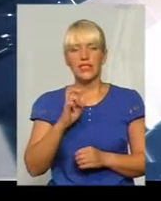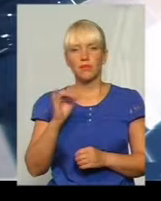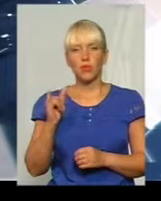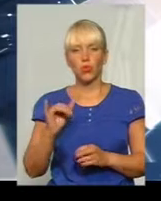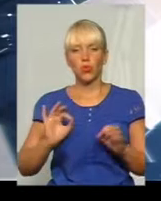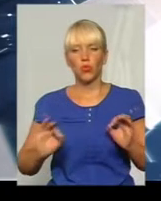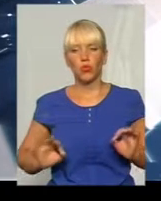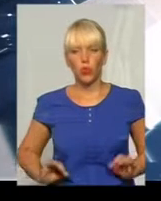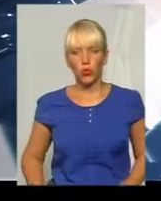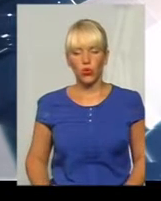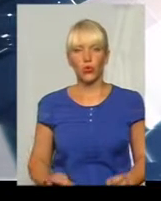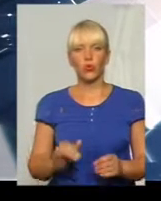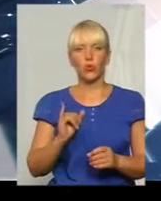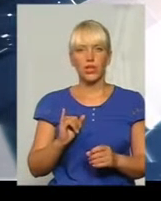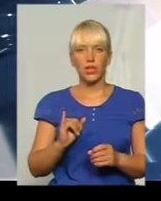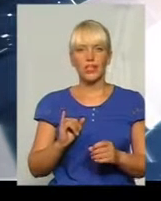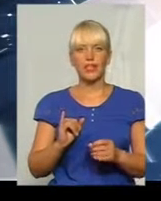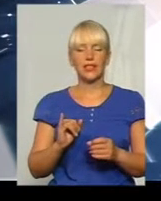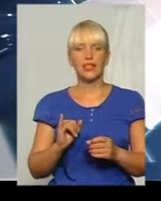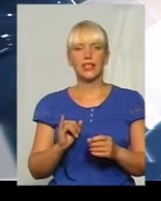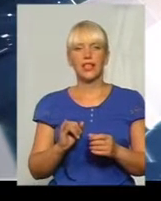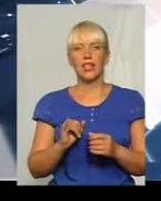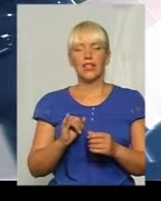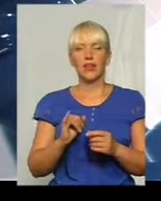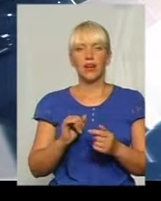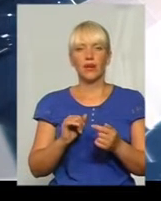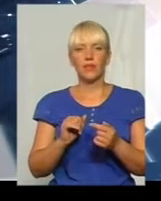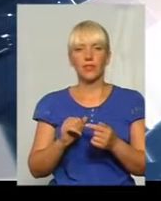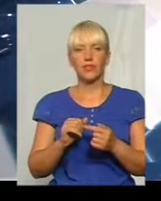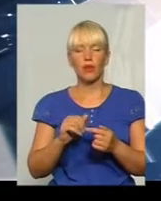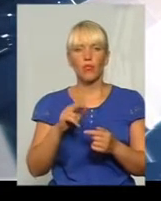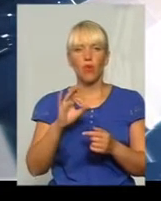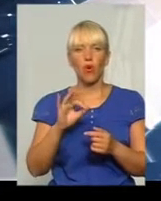прокуратура і захист економіки. Я зрозумів.